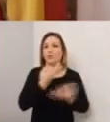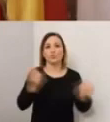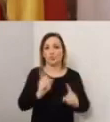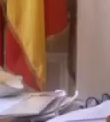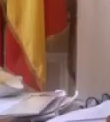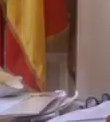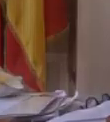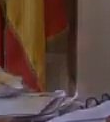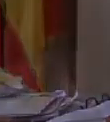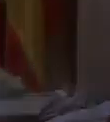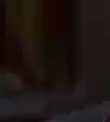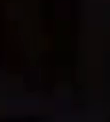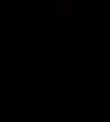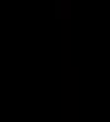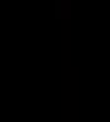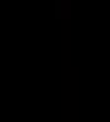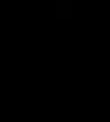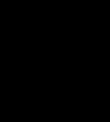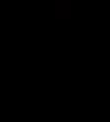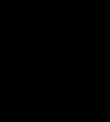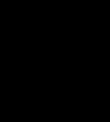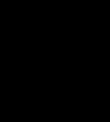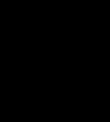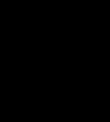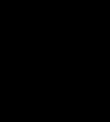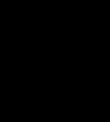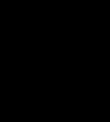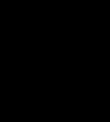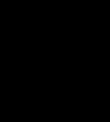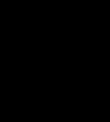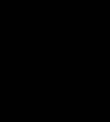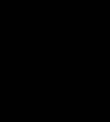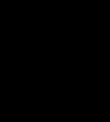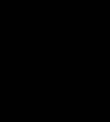informazioni esatte. Grazie. Grazie. Grazie. Grazie.